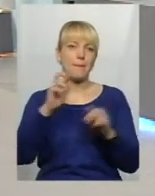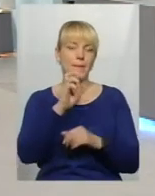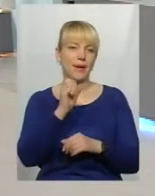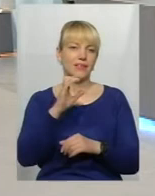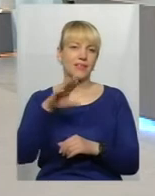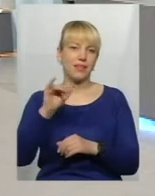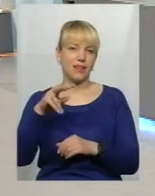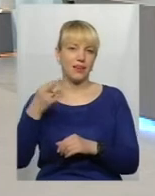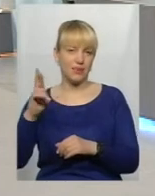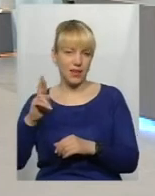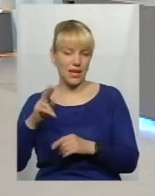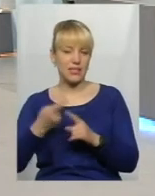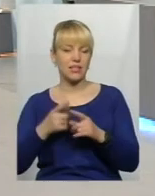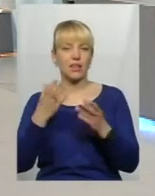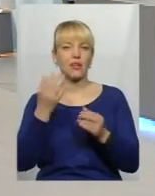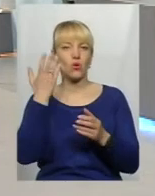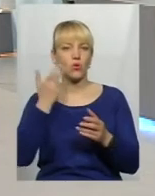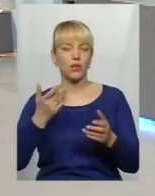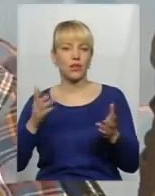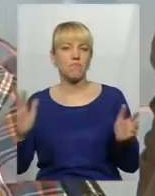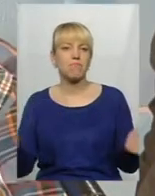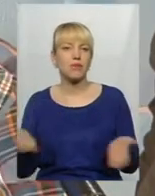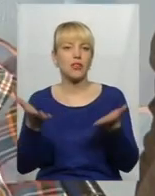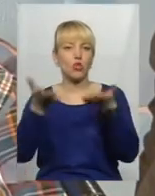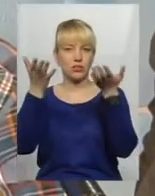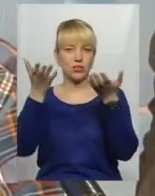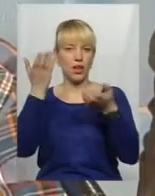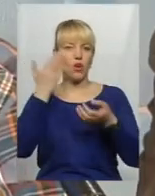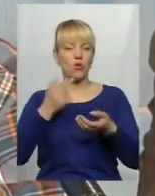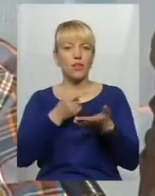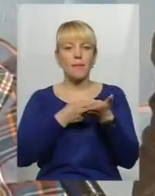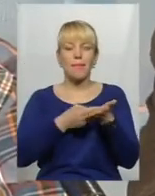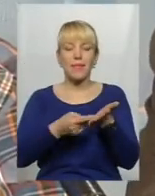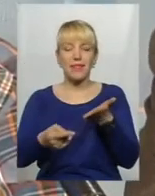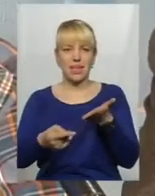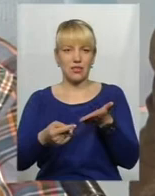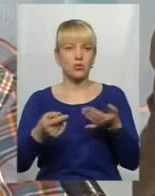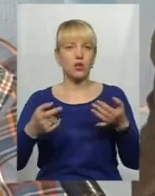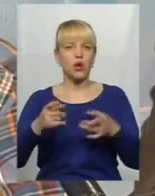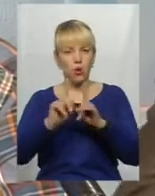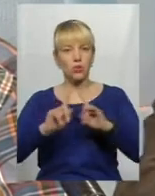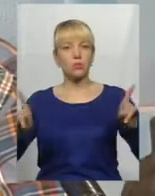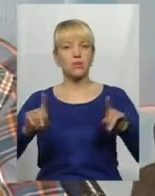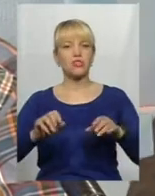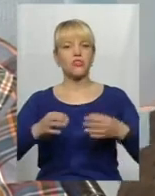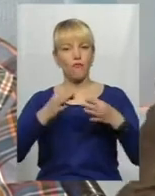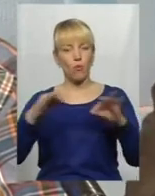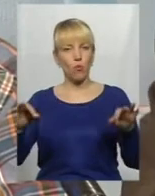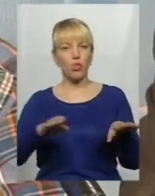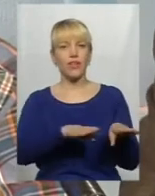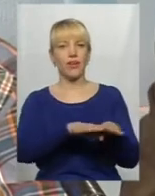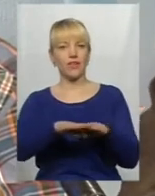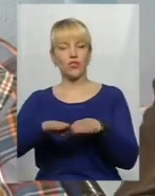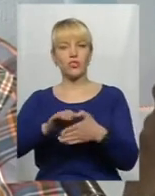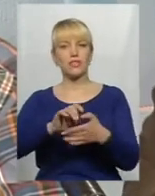підноситься, підкреслюється особливість свободи, рівні, зності братерства цього